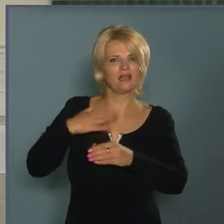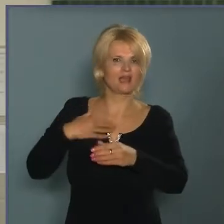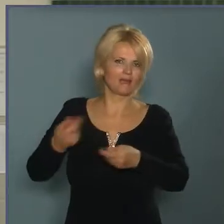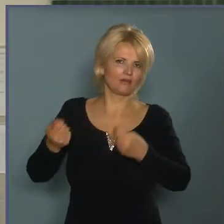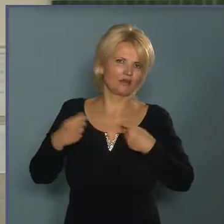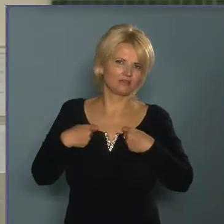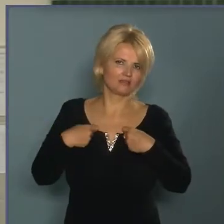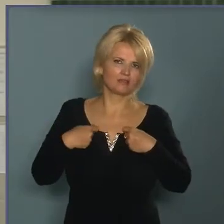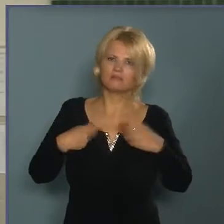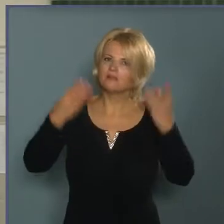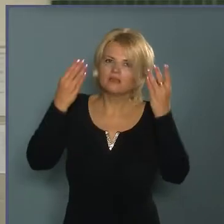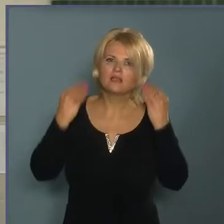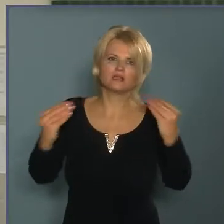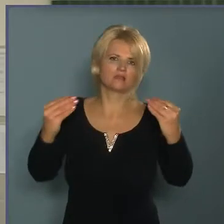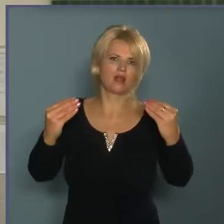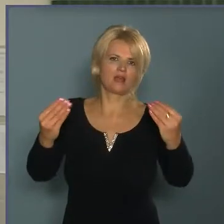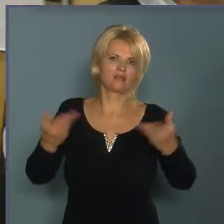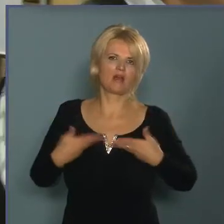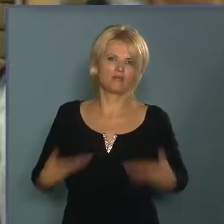És ez nekem az egyik legnagyobb tiszteletéje.